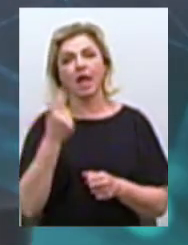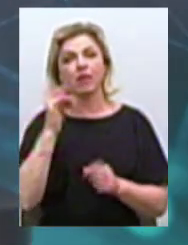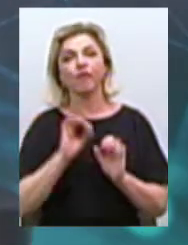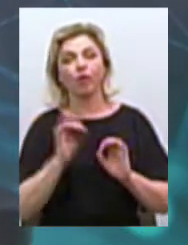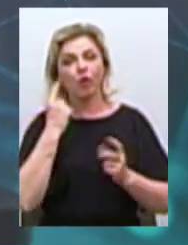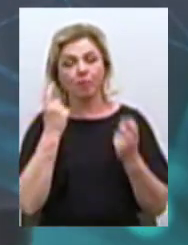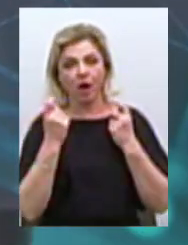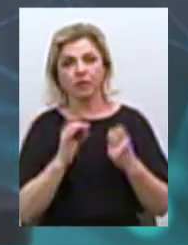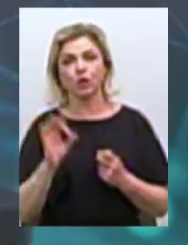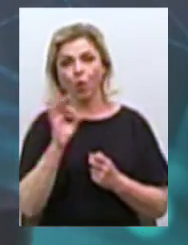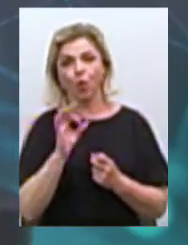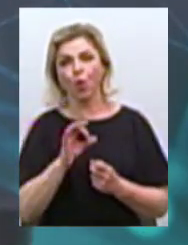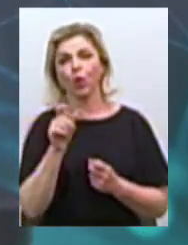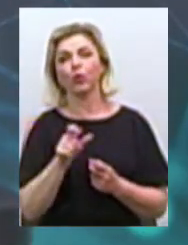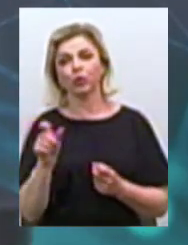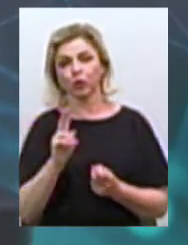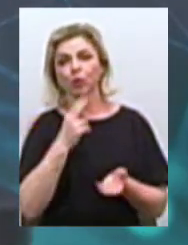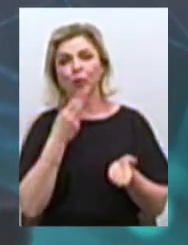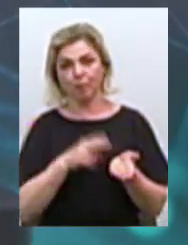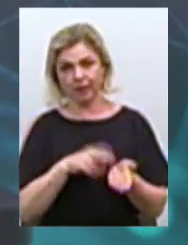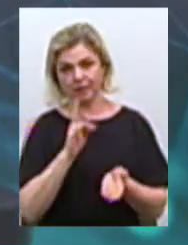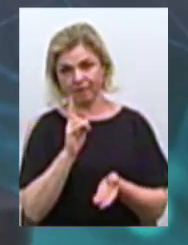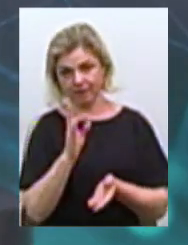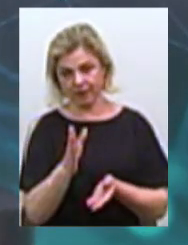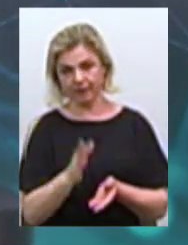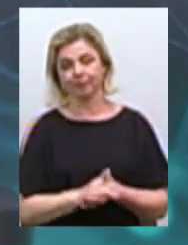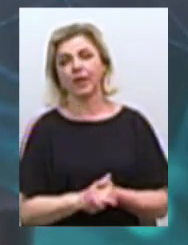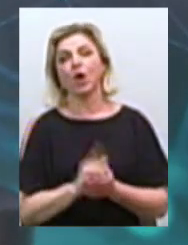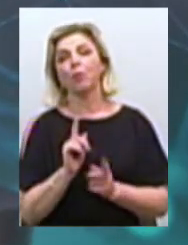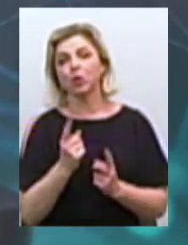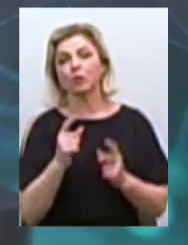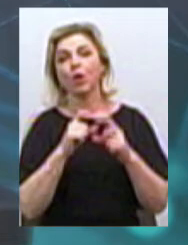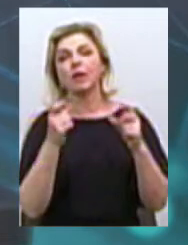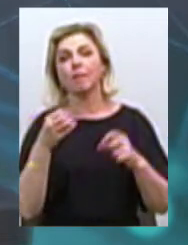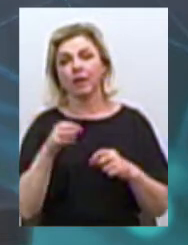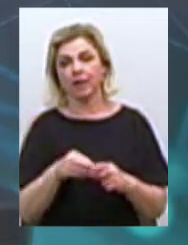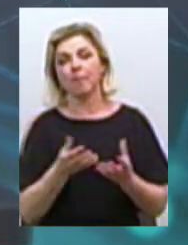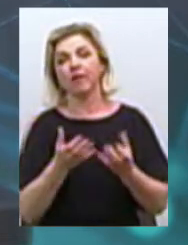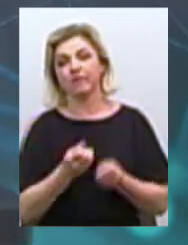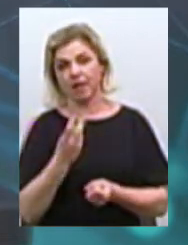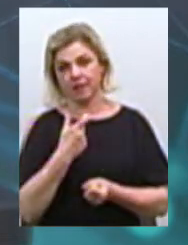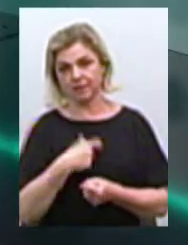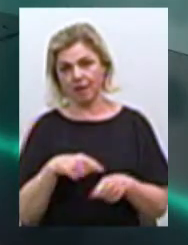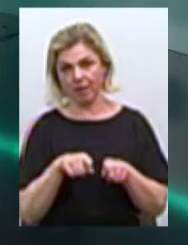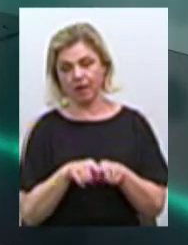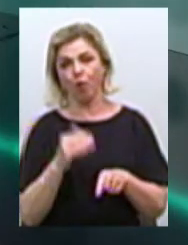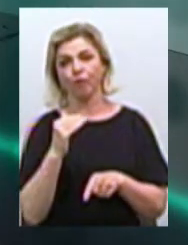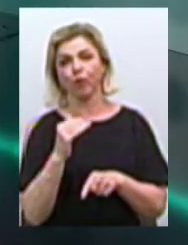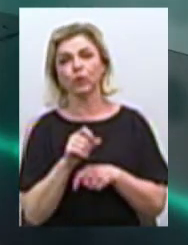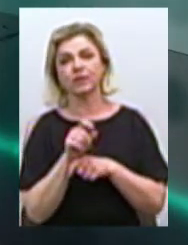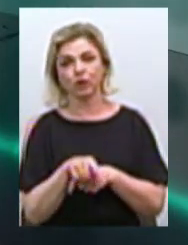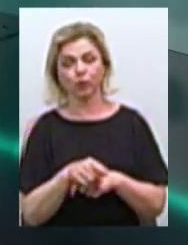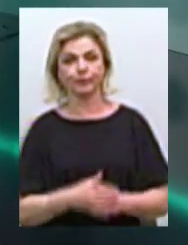у житловому приміщенні будинку. Будь ласка, Марія, чому Департамент взяв на себе цю функцію? В першу